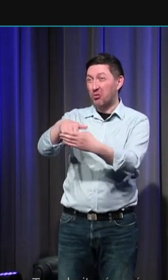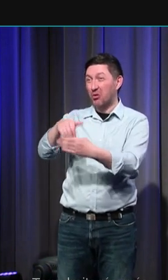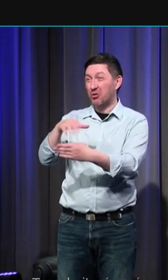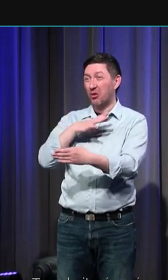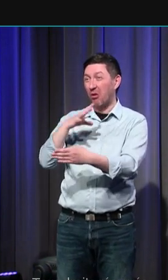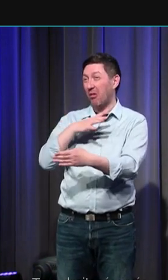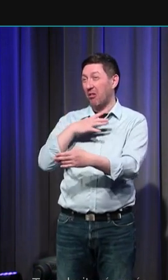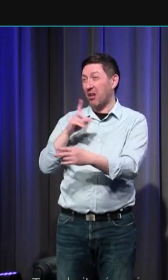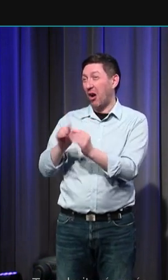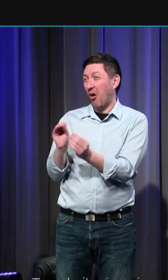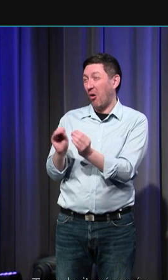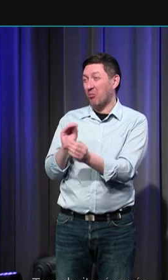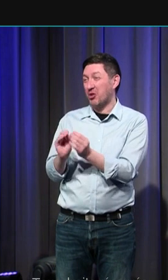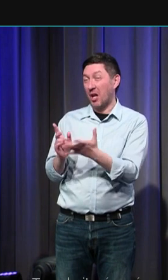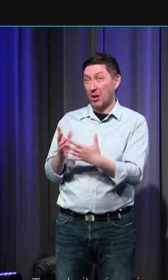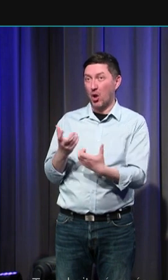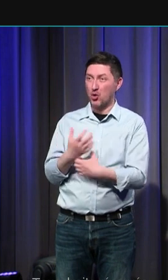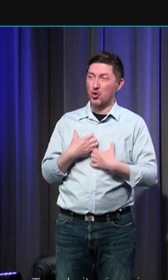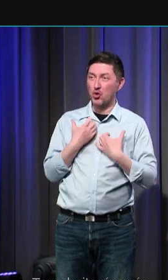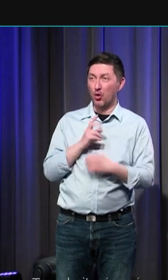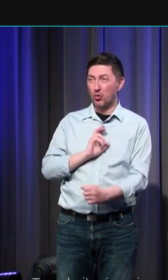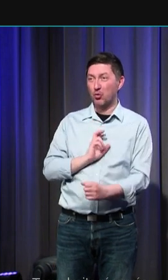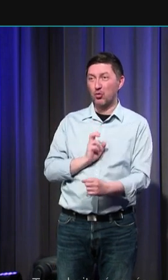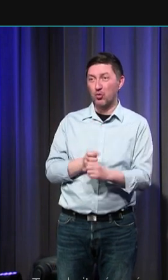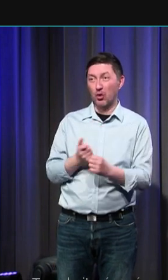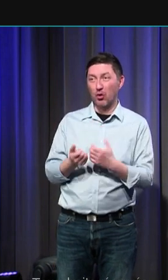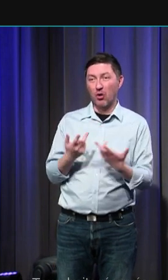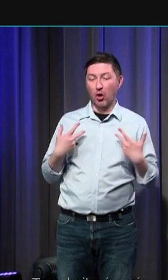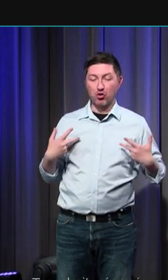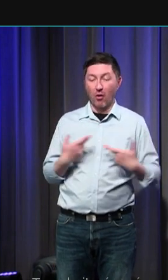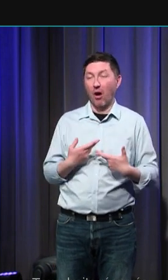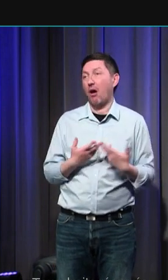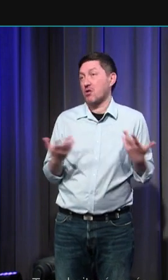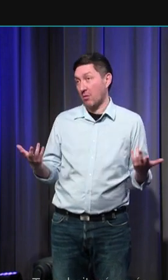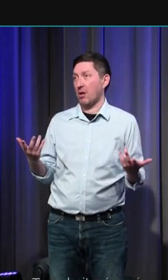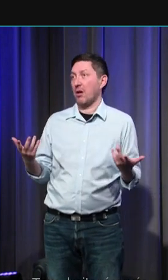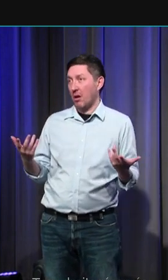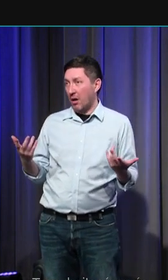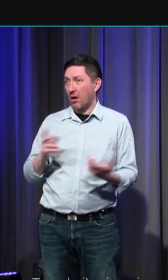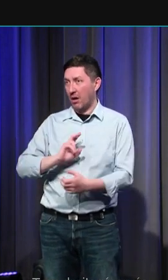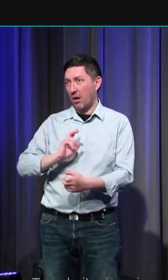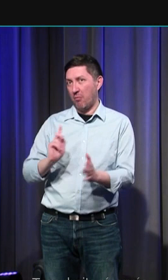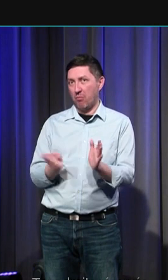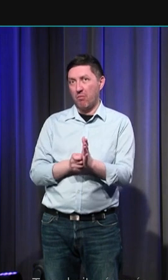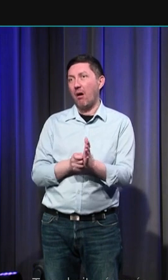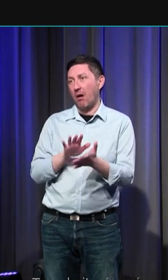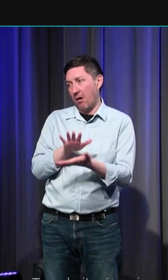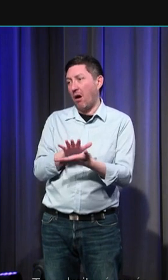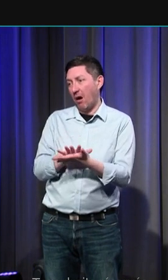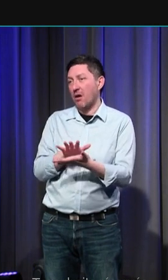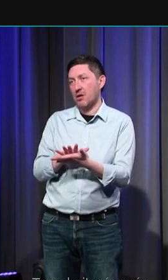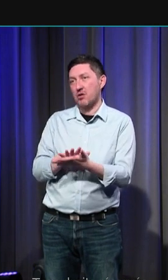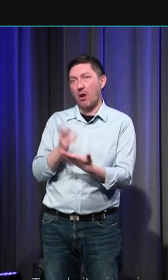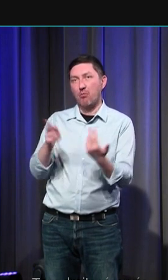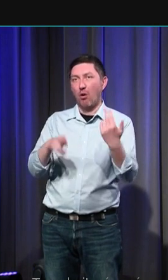silice etc donc le choc est rude et très souvent le sevrage est un âge où les enfants meurent en